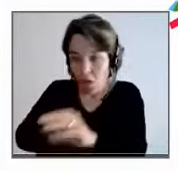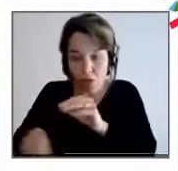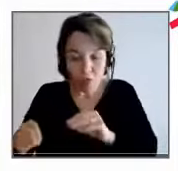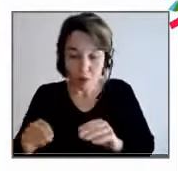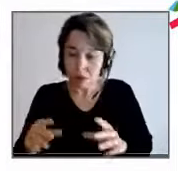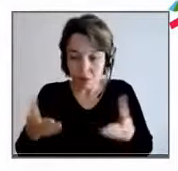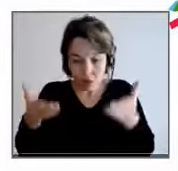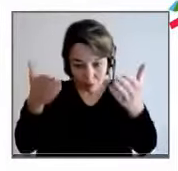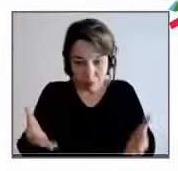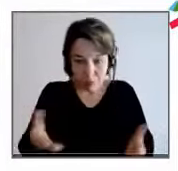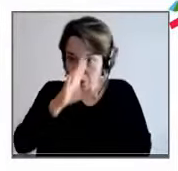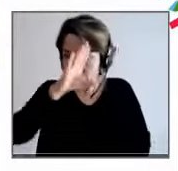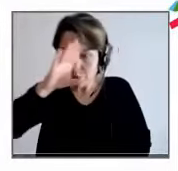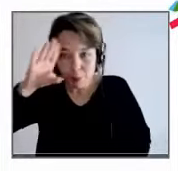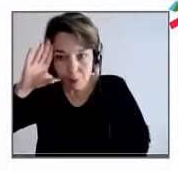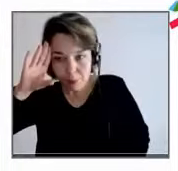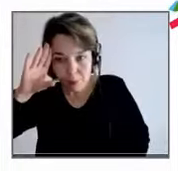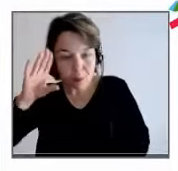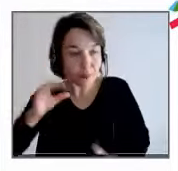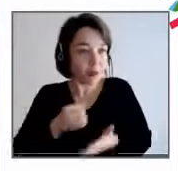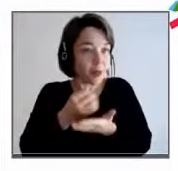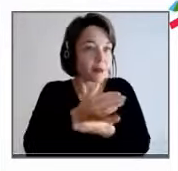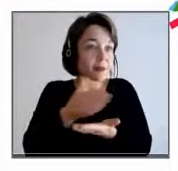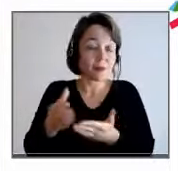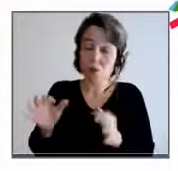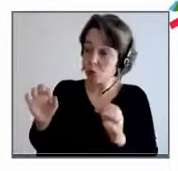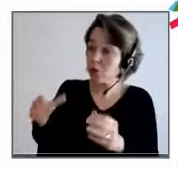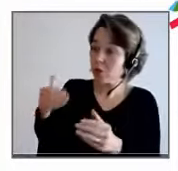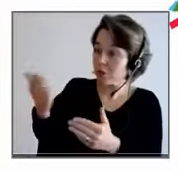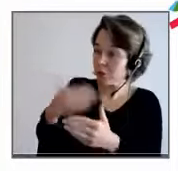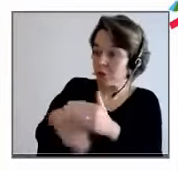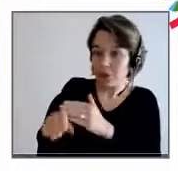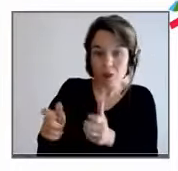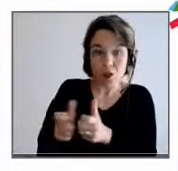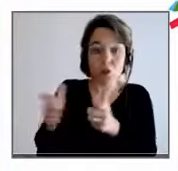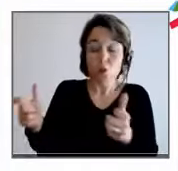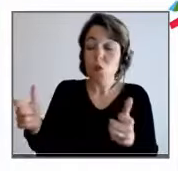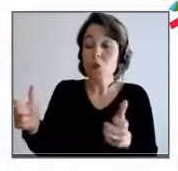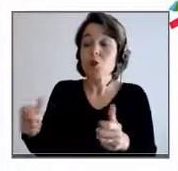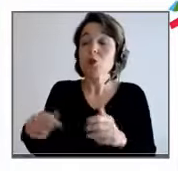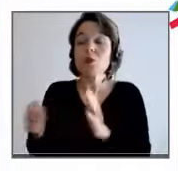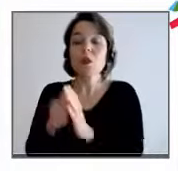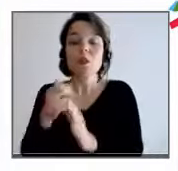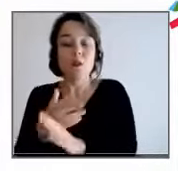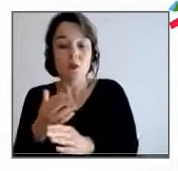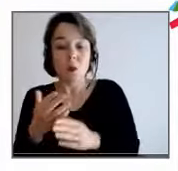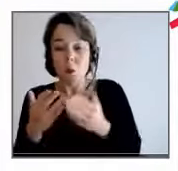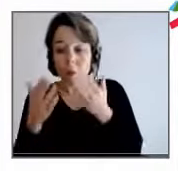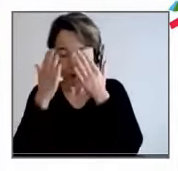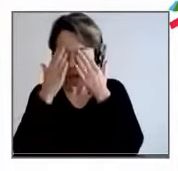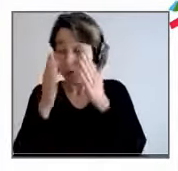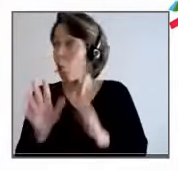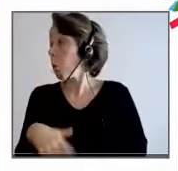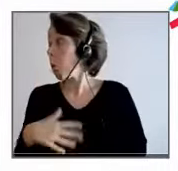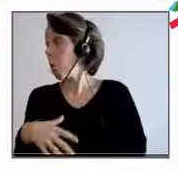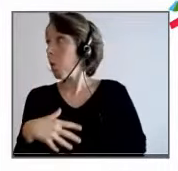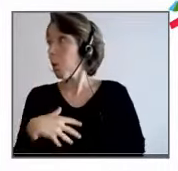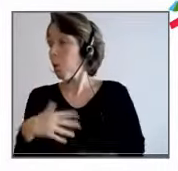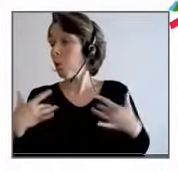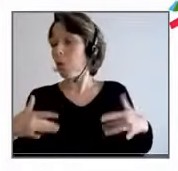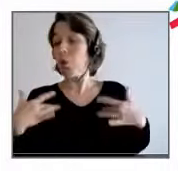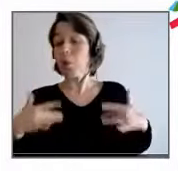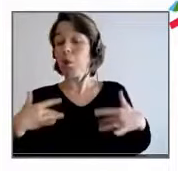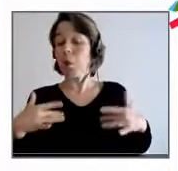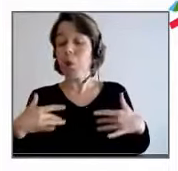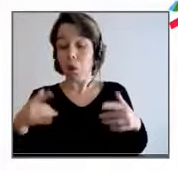Mais ça, justement, l'entreprise ne voulait longtemps, l'entreprise n'a pas voulu le voir et considérer qu'il n'était pas dans sa mission de le voir et que passer les